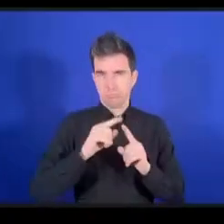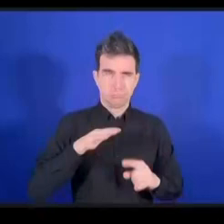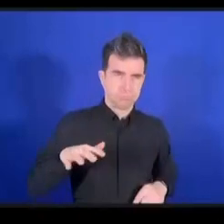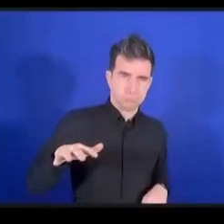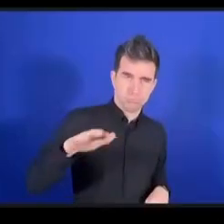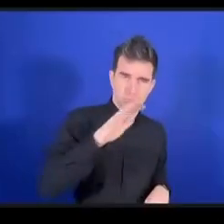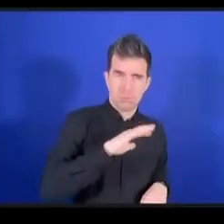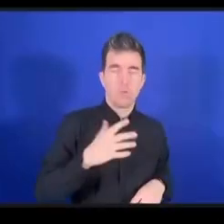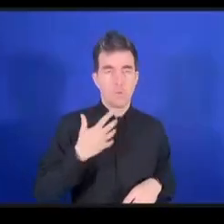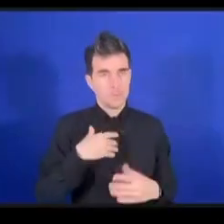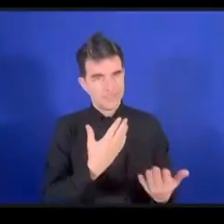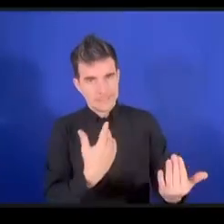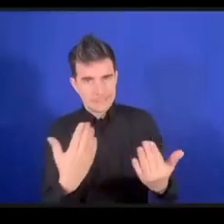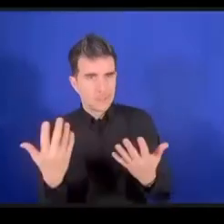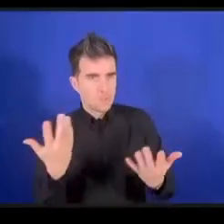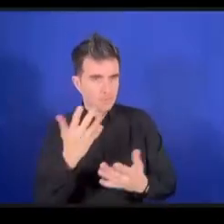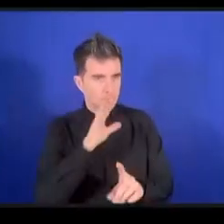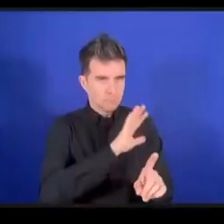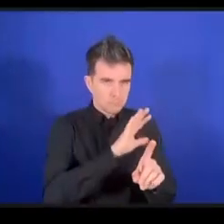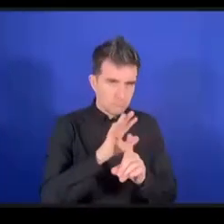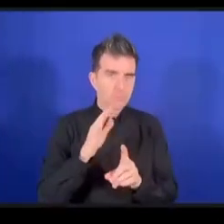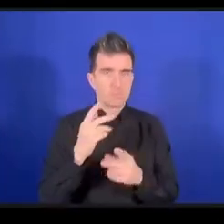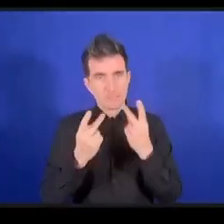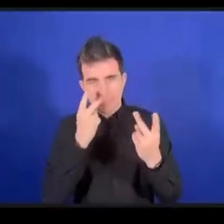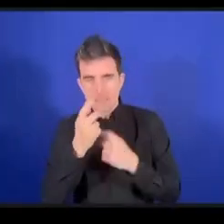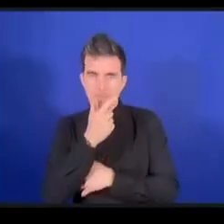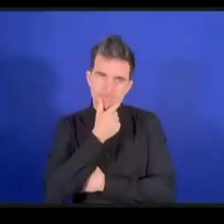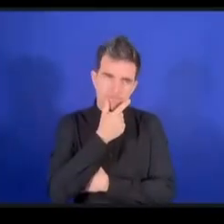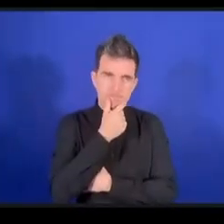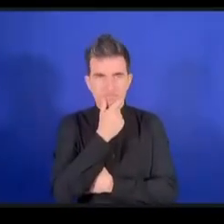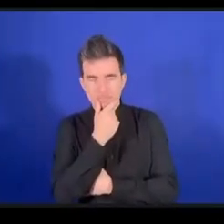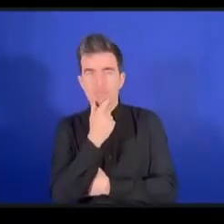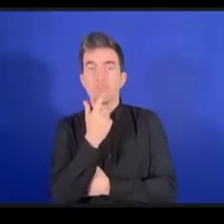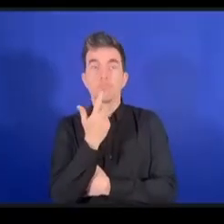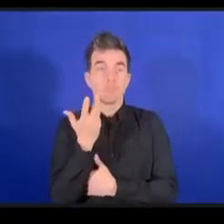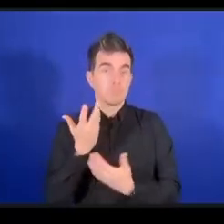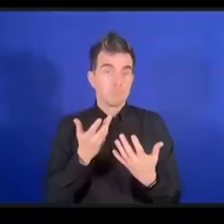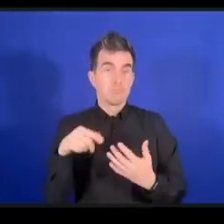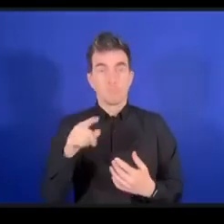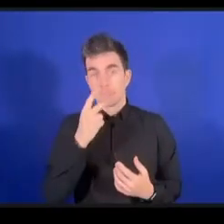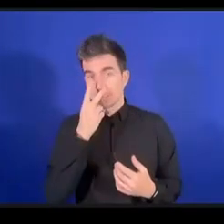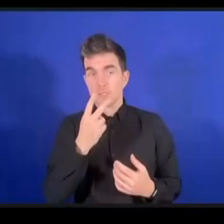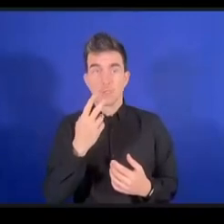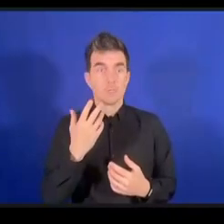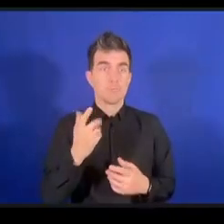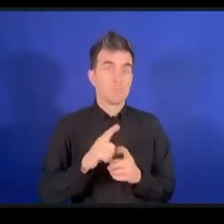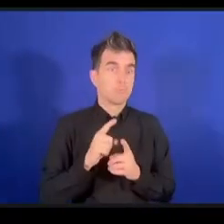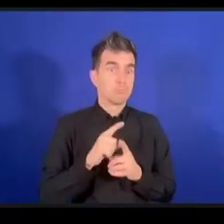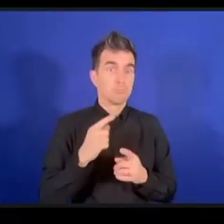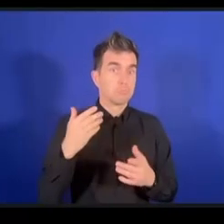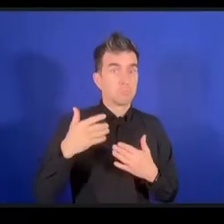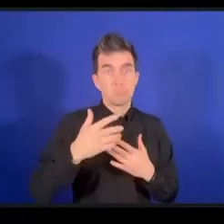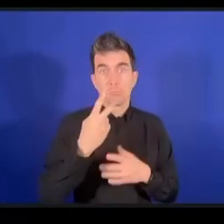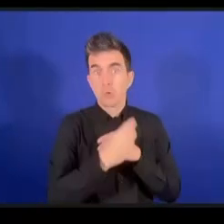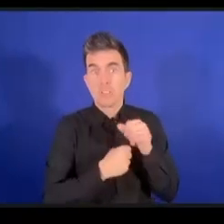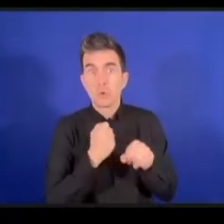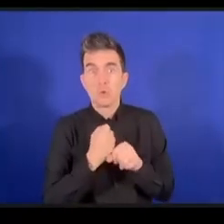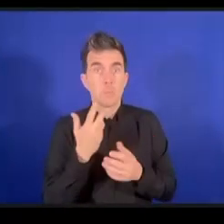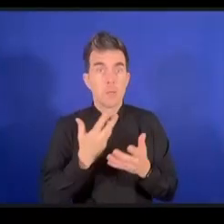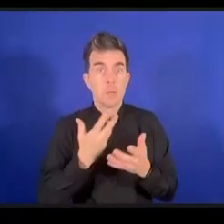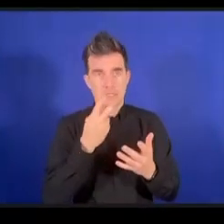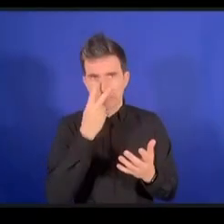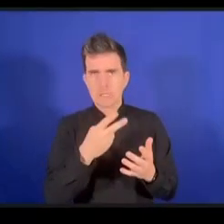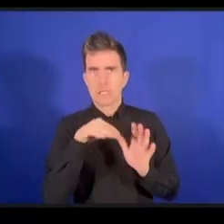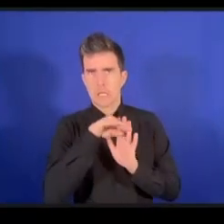فعالة تؤدي إلى التشريعات التي نصب إليها في السنوات المقبلة شكرا أعتقد بأن هذا